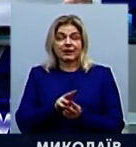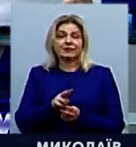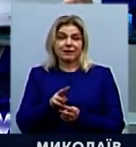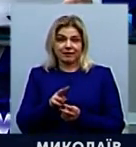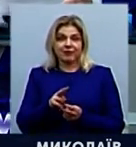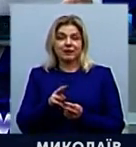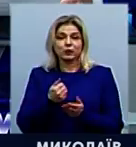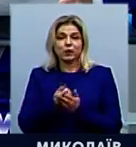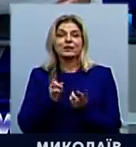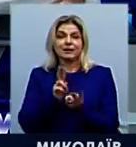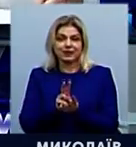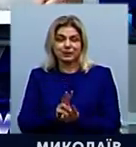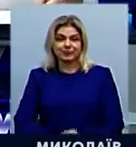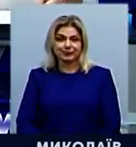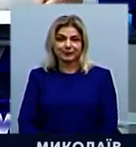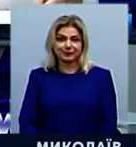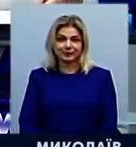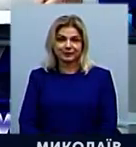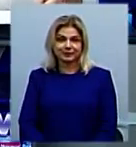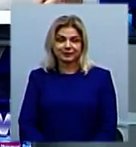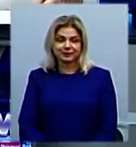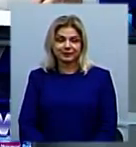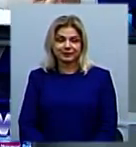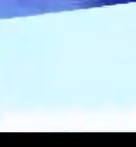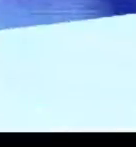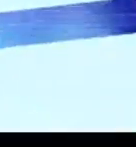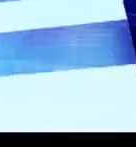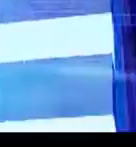20.40, тож не пропустіть і до зустрічі в ефірі.